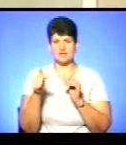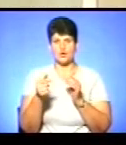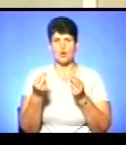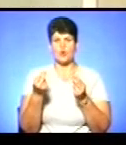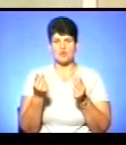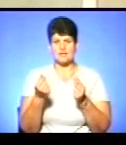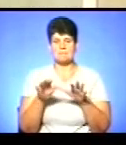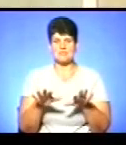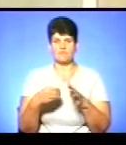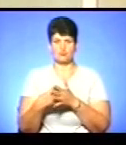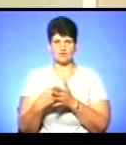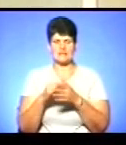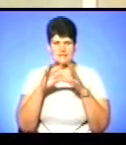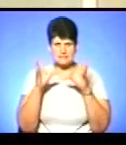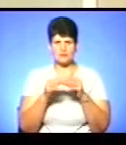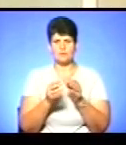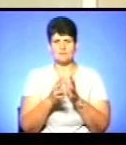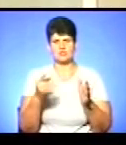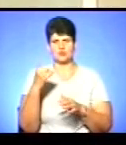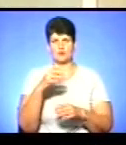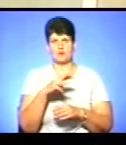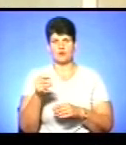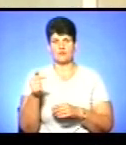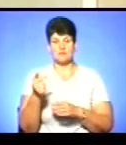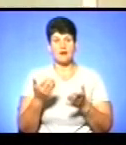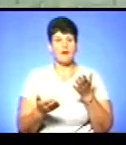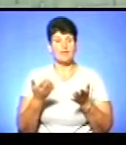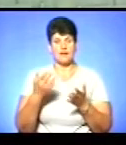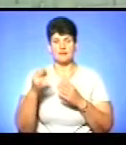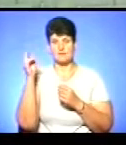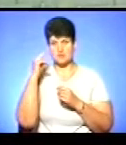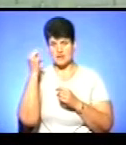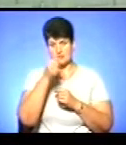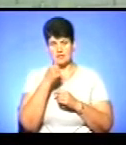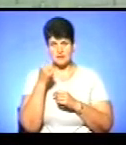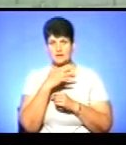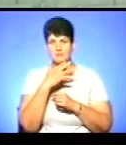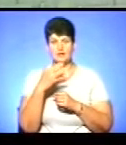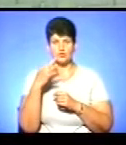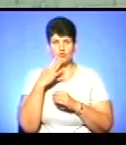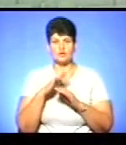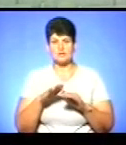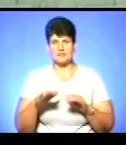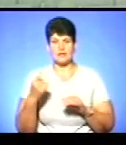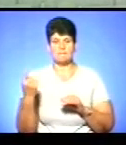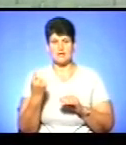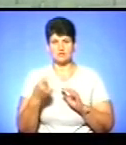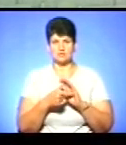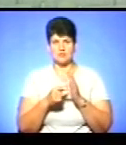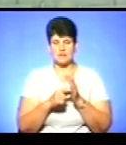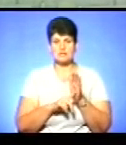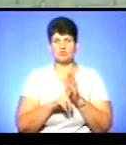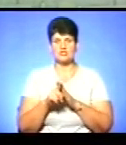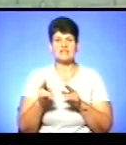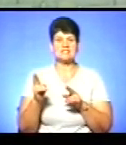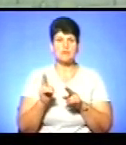бюджетів, загалом більше 100 мільйонів гривень. Однак навчальний рік для більшості дітей початкових класів області розпочнеться